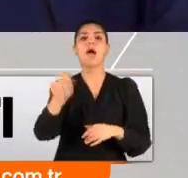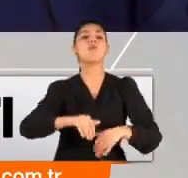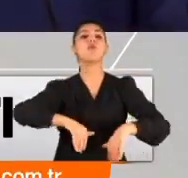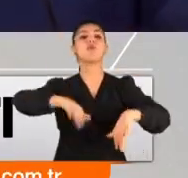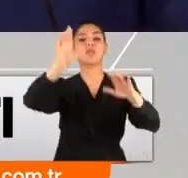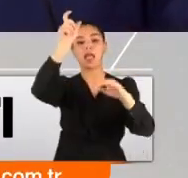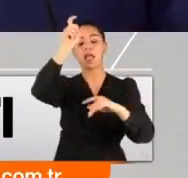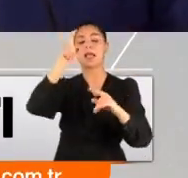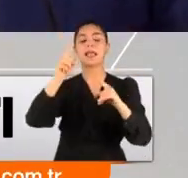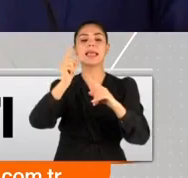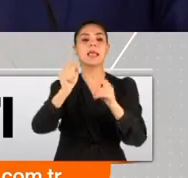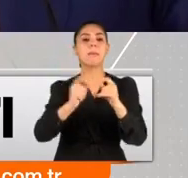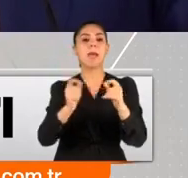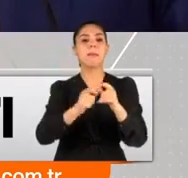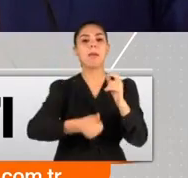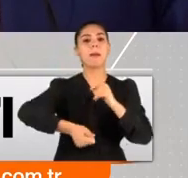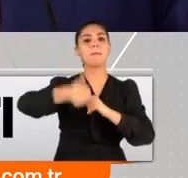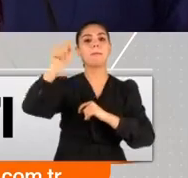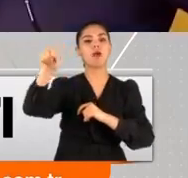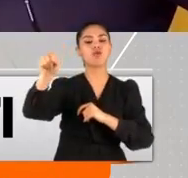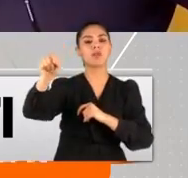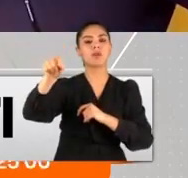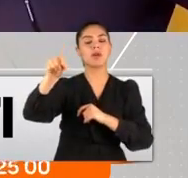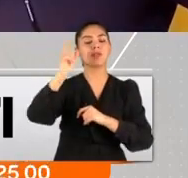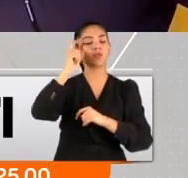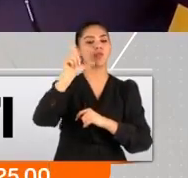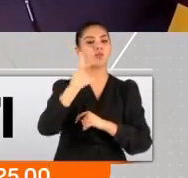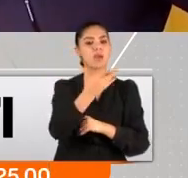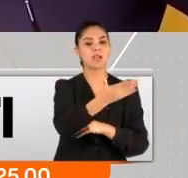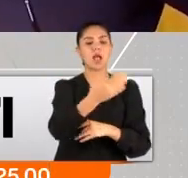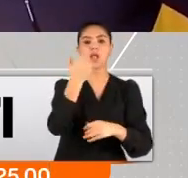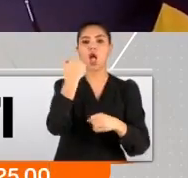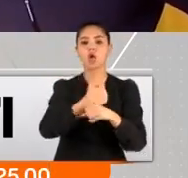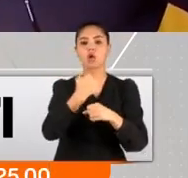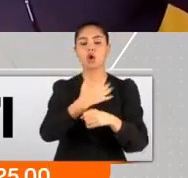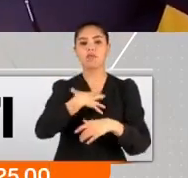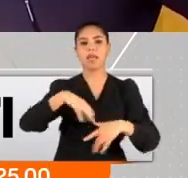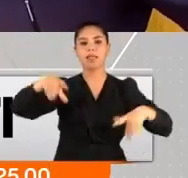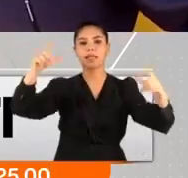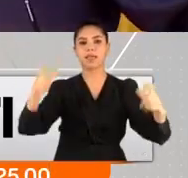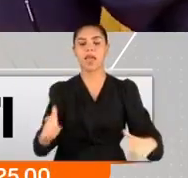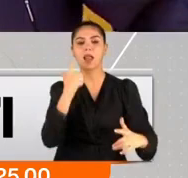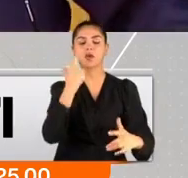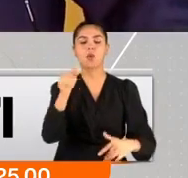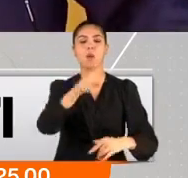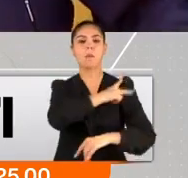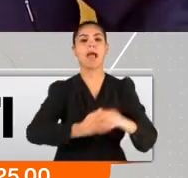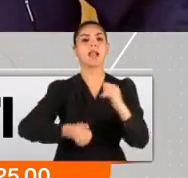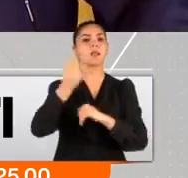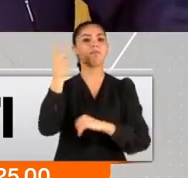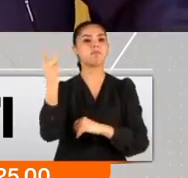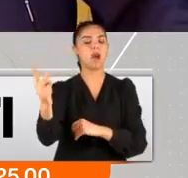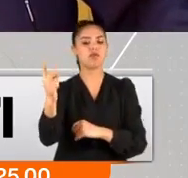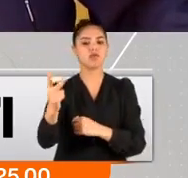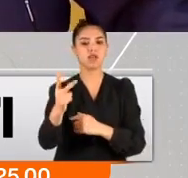İstanbul Büyükşehir Belediye Başkanı'na kafa yormalı. Görev sahası İstanbul'la sınırlı olan bu belediye başkanının